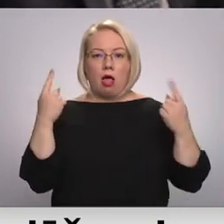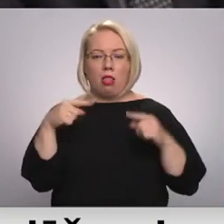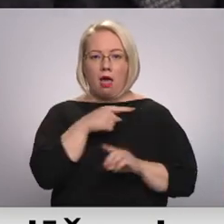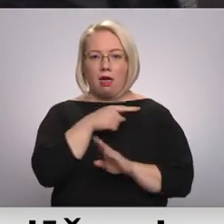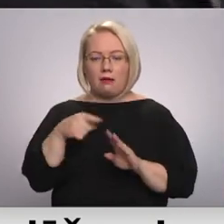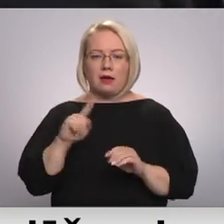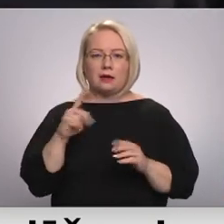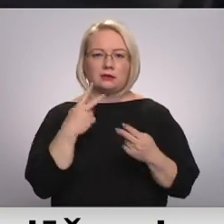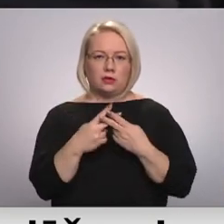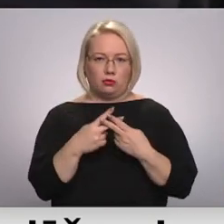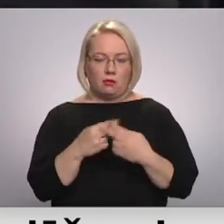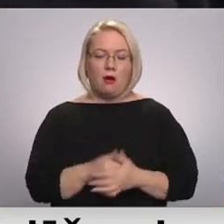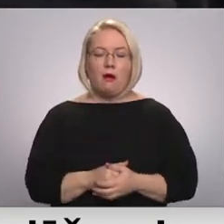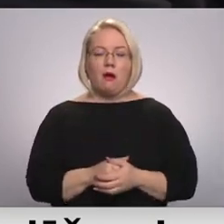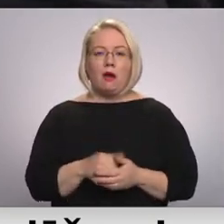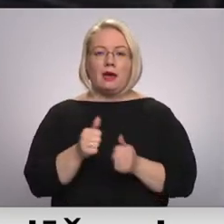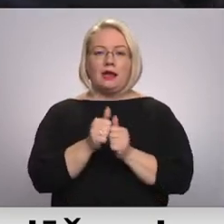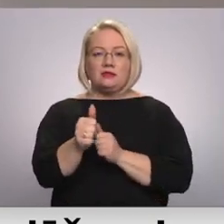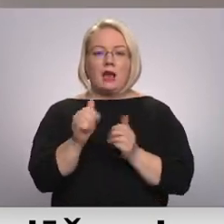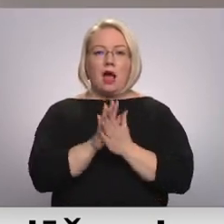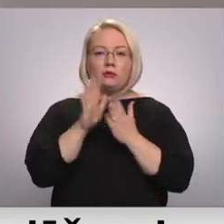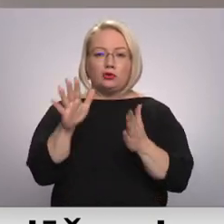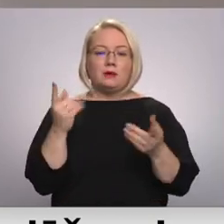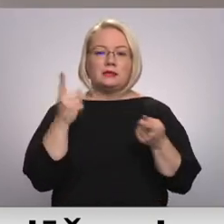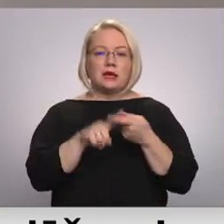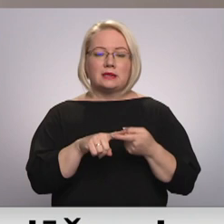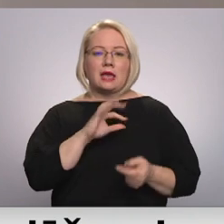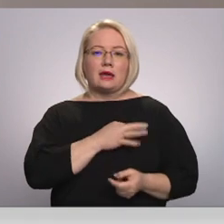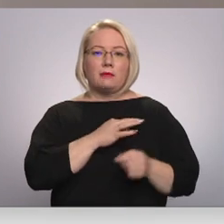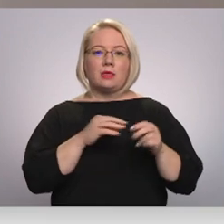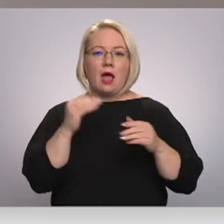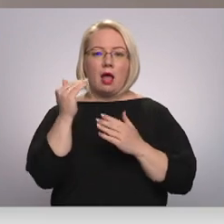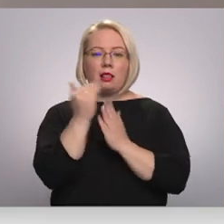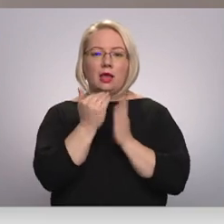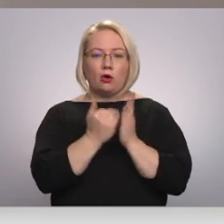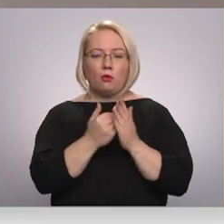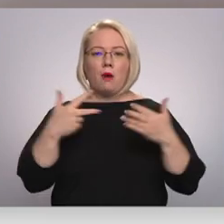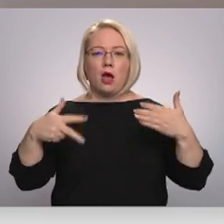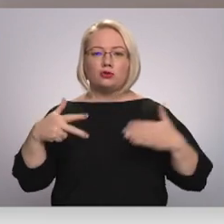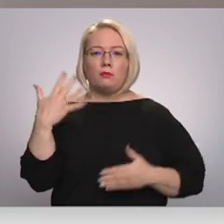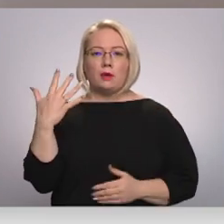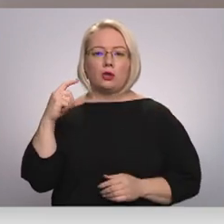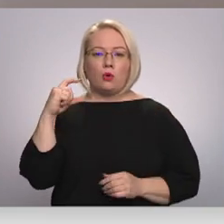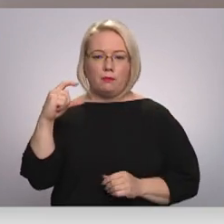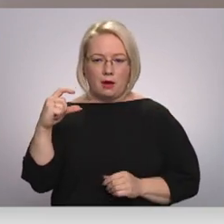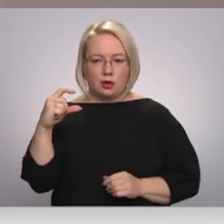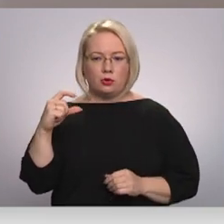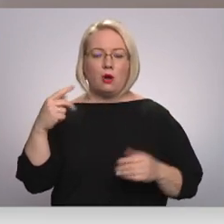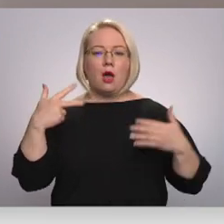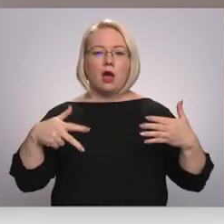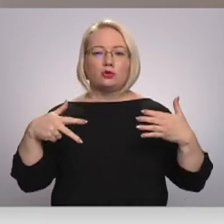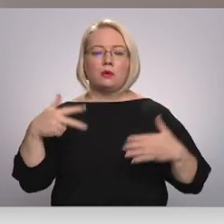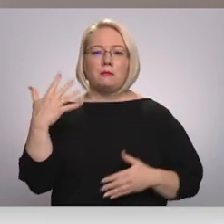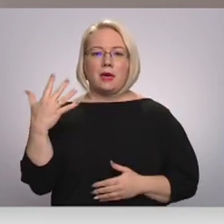apcietinājumā. Izvairzītas apsūdzības saskaņā ar kriminālu likumu 85. panta. 85.